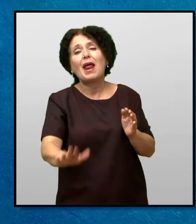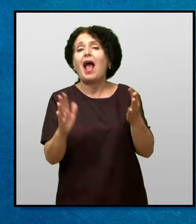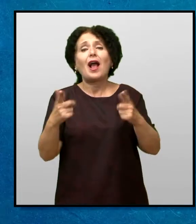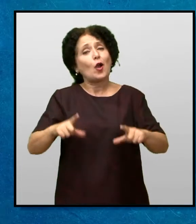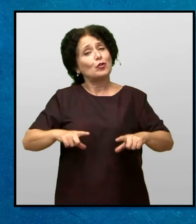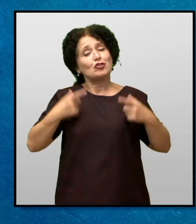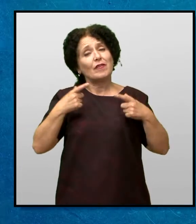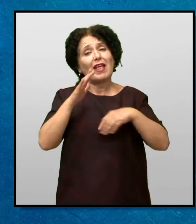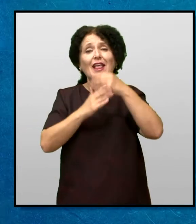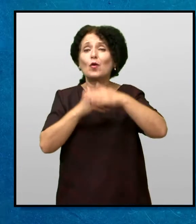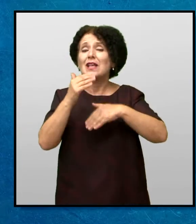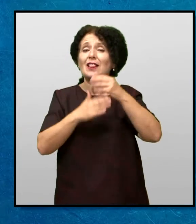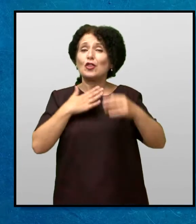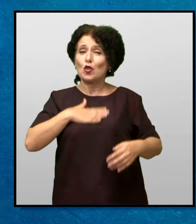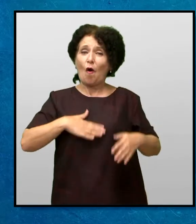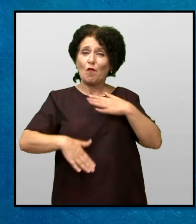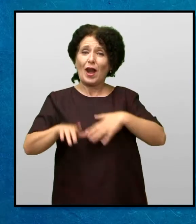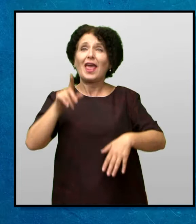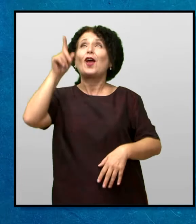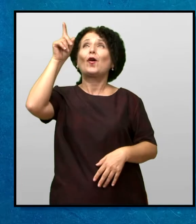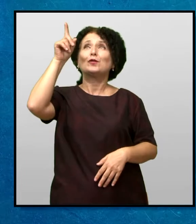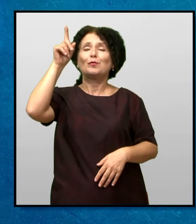Како да живеет за да го задоволи Бог